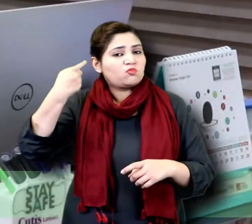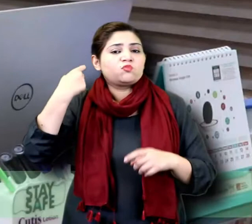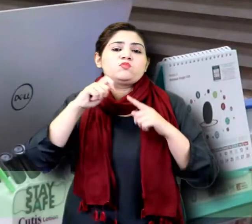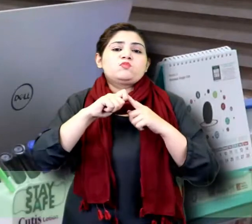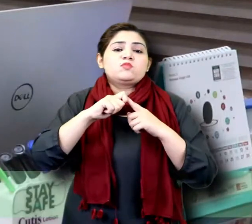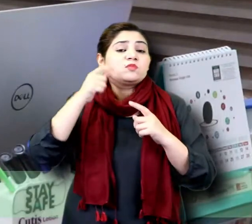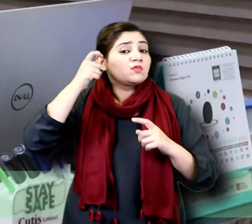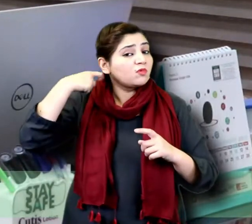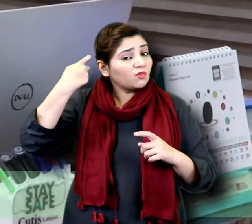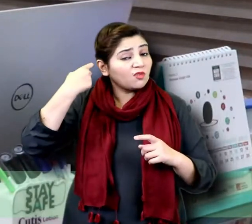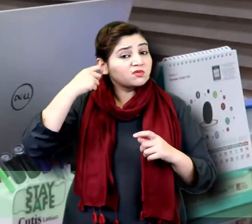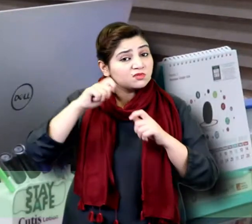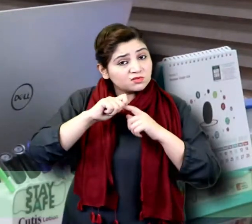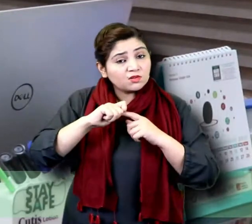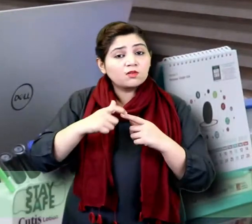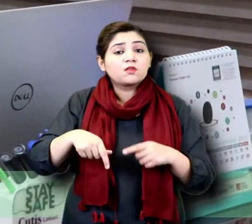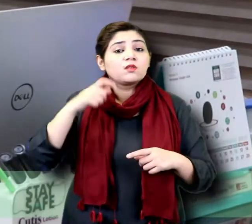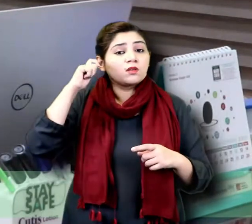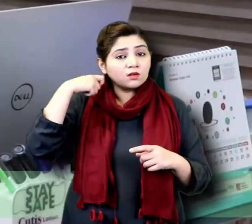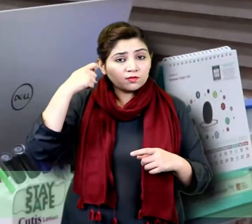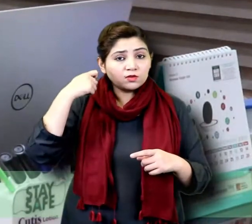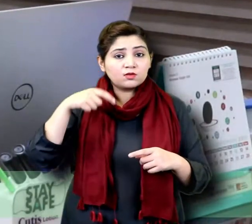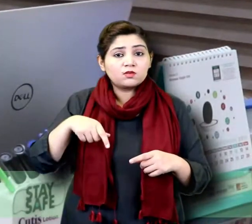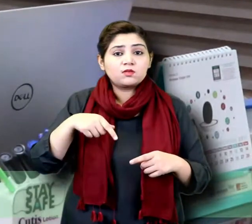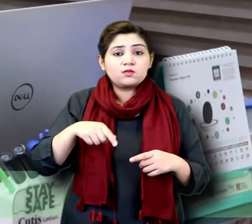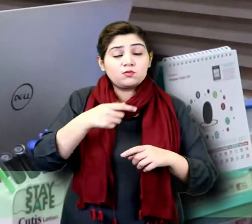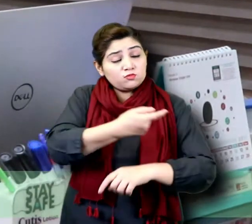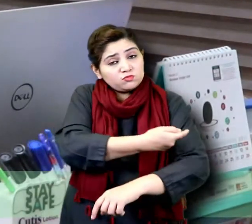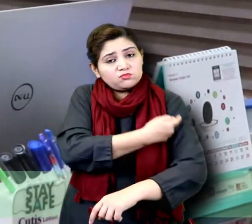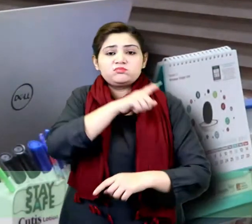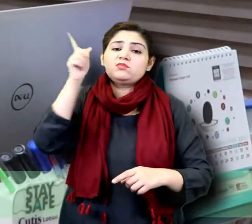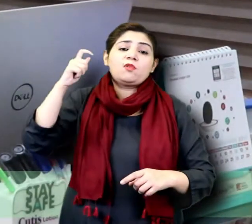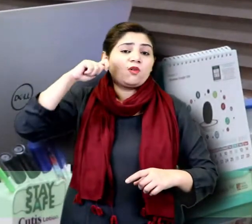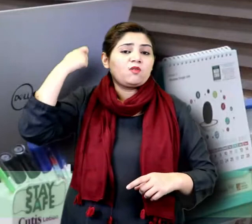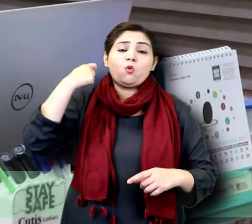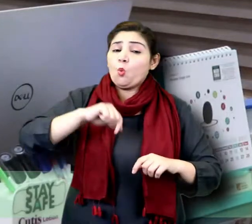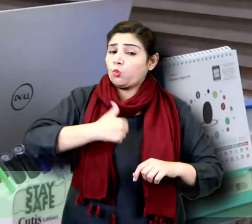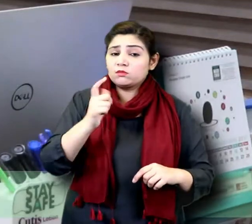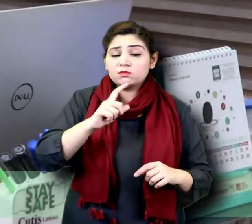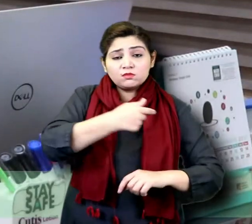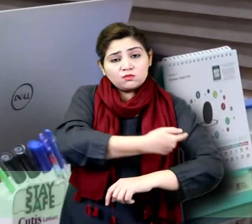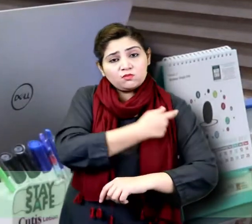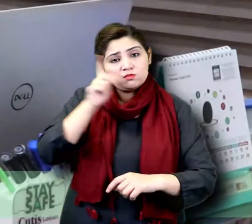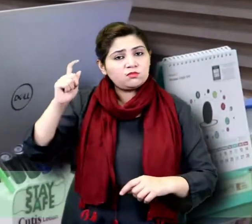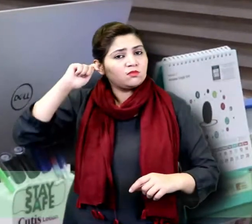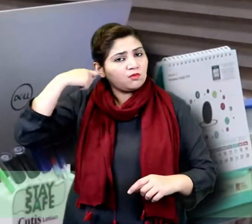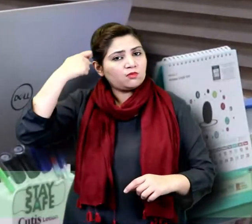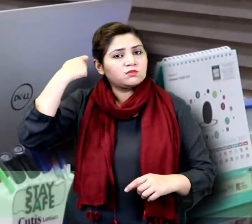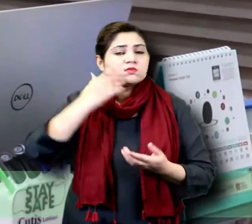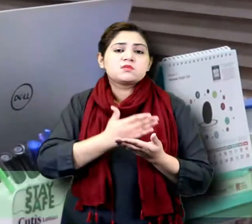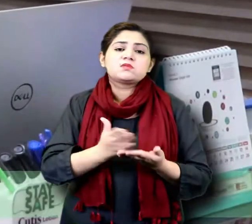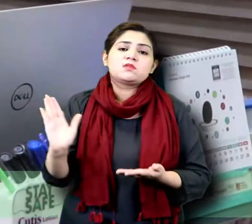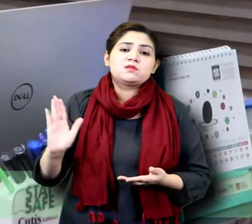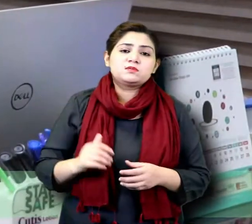کی ضرورت بھی ہے اس کو نکلوانے کی ضرورت ہے اور اس تنر پر سے ہی نکلوا کے اس کا ہاتھ ہو